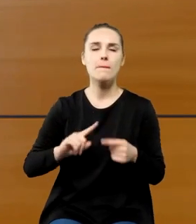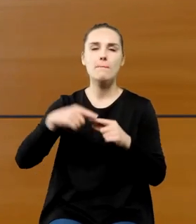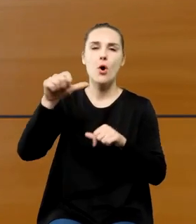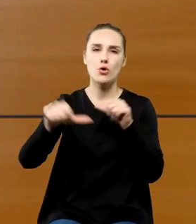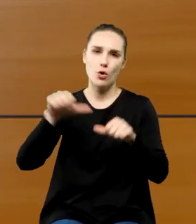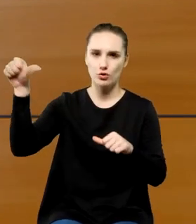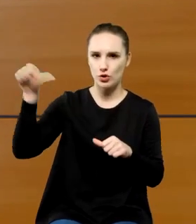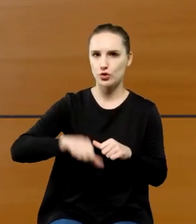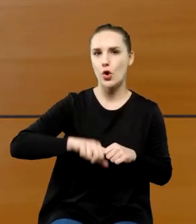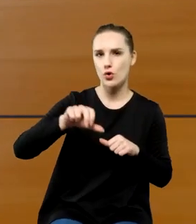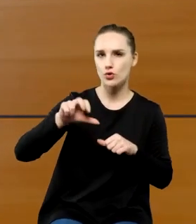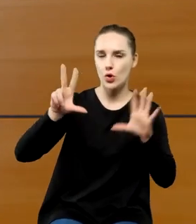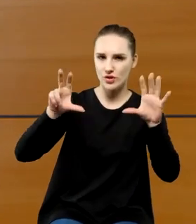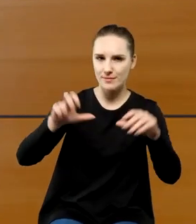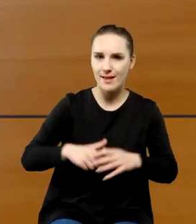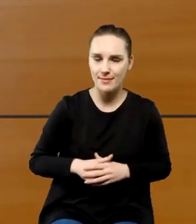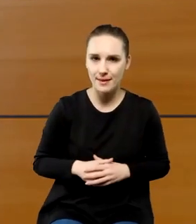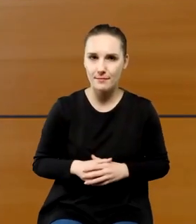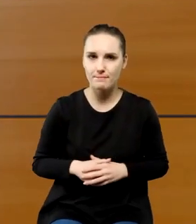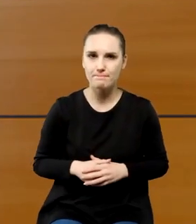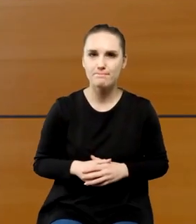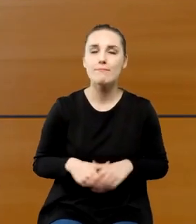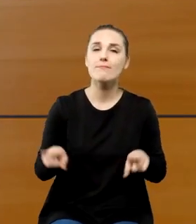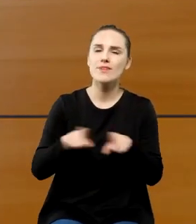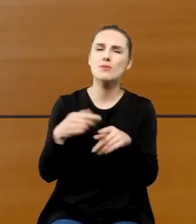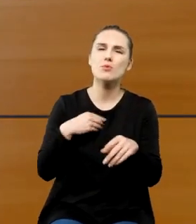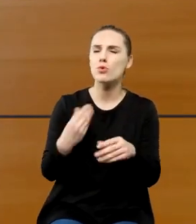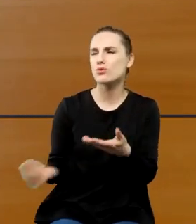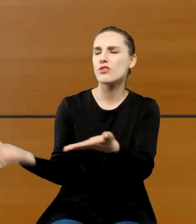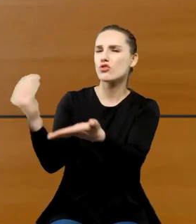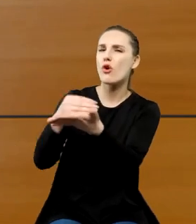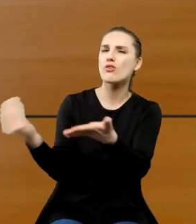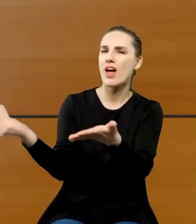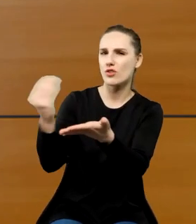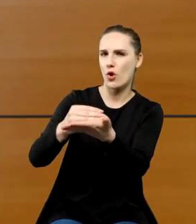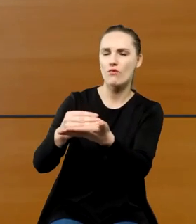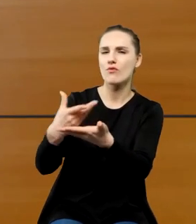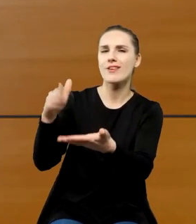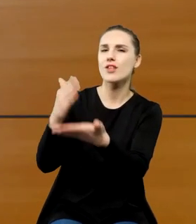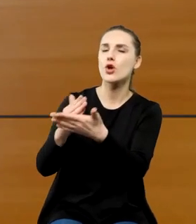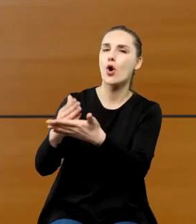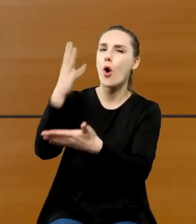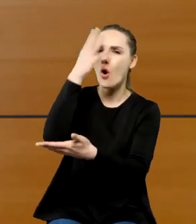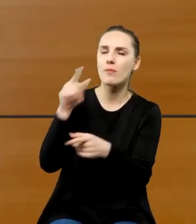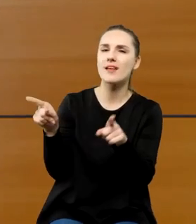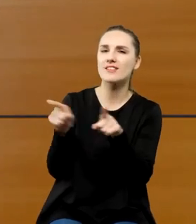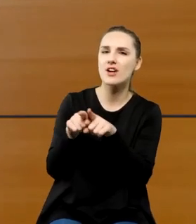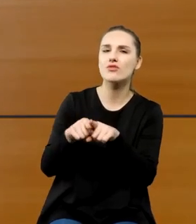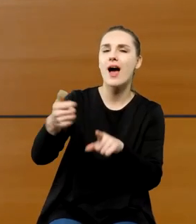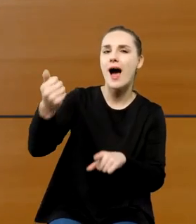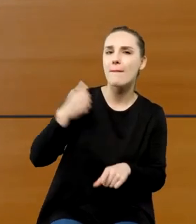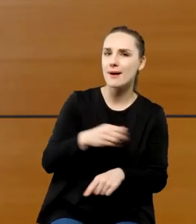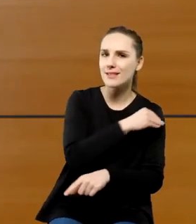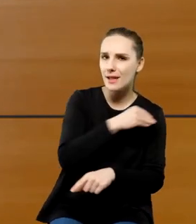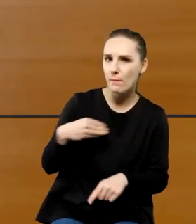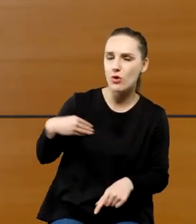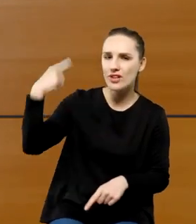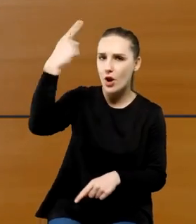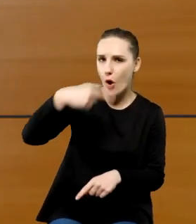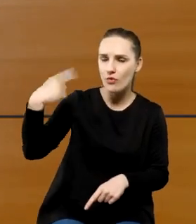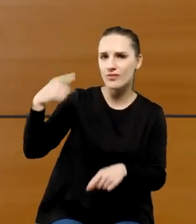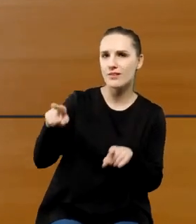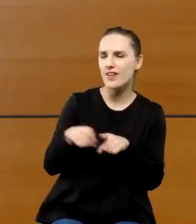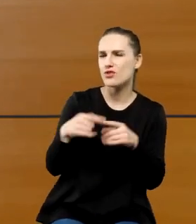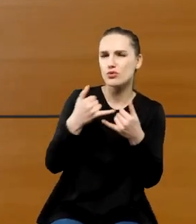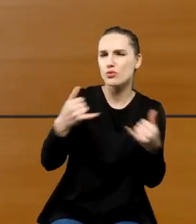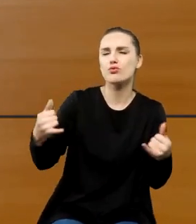miał całą wielką oprawę która również była taką oprawą i ambasady polskiej w Londynie i różnych